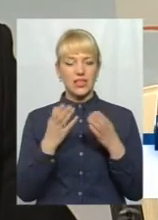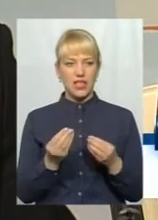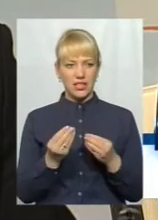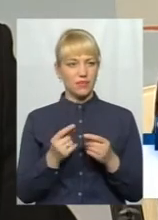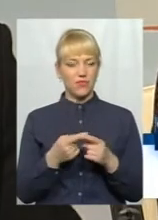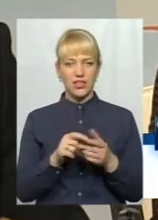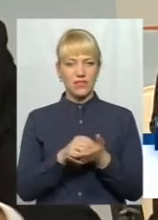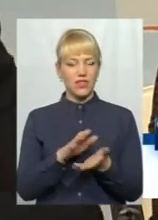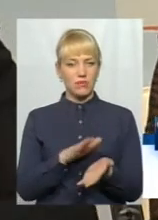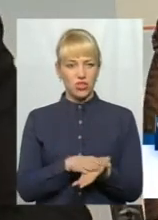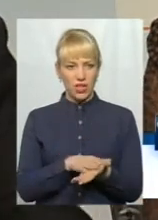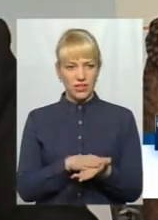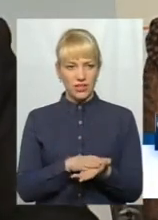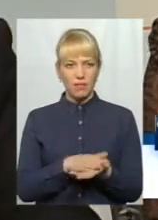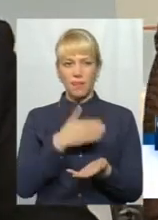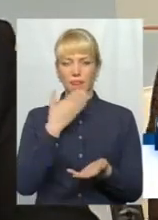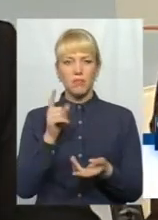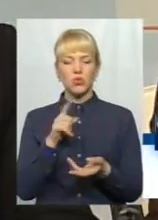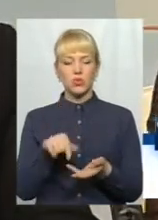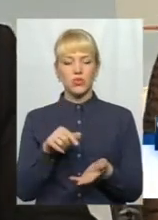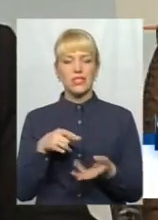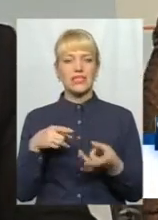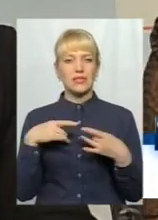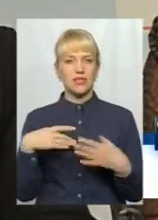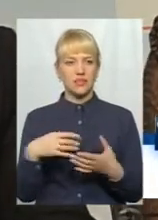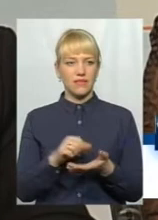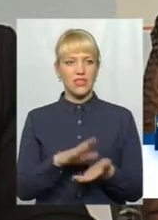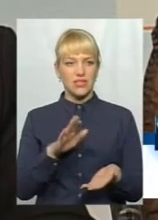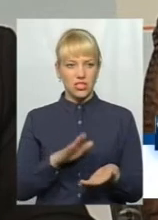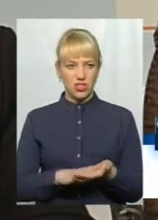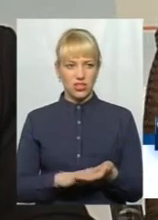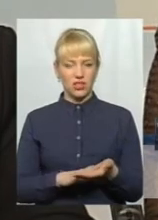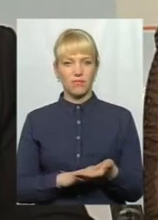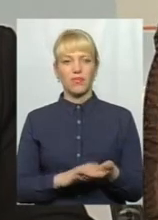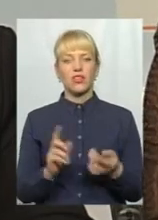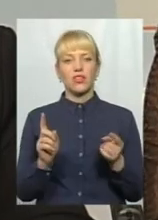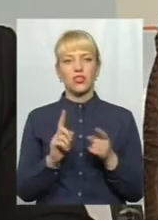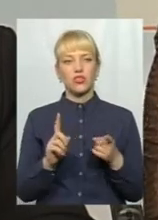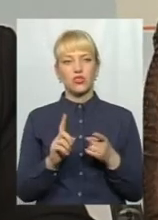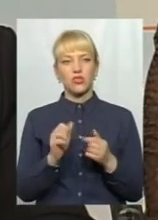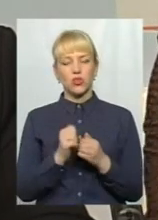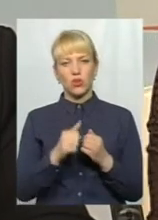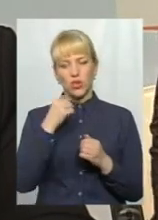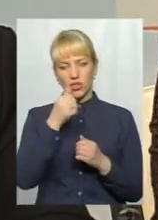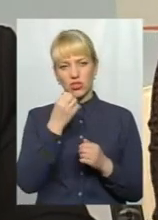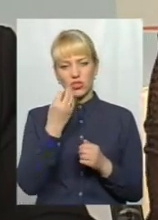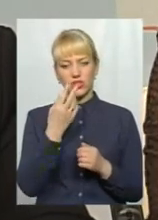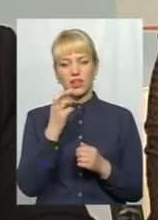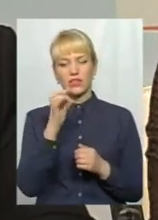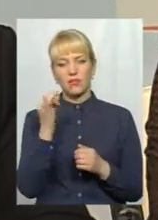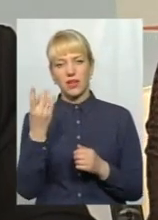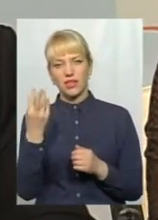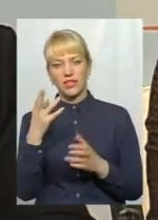святкується, відмічається, тому що нема чого тут святкувати. Відзначили ми 14 березня. Відзначаємо щорічно 14 березня